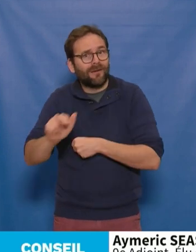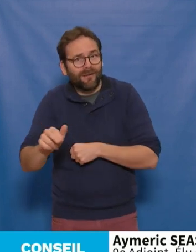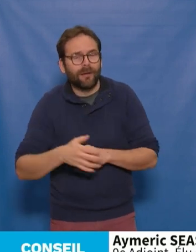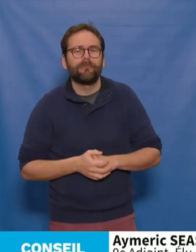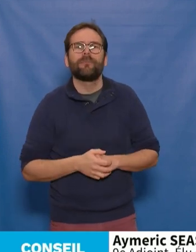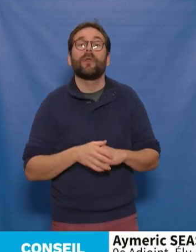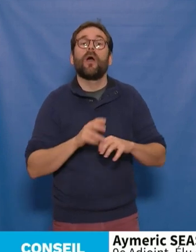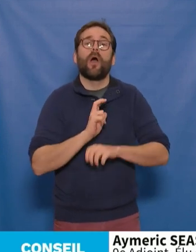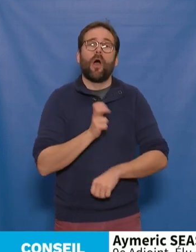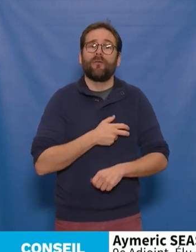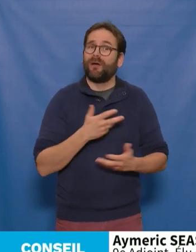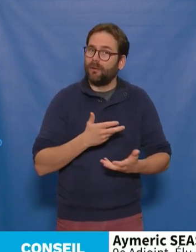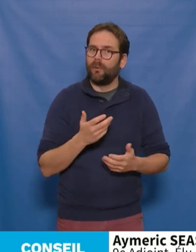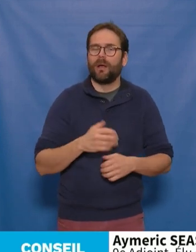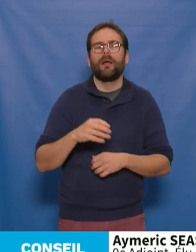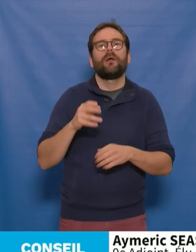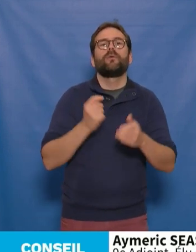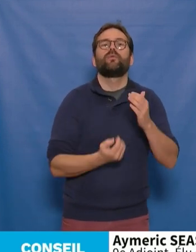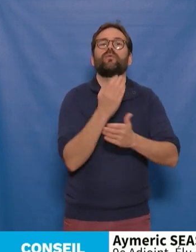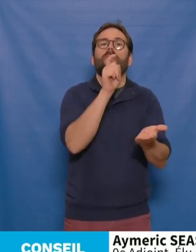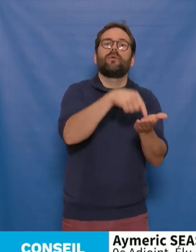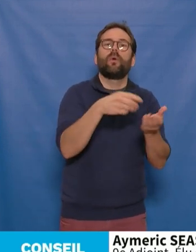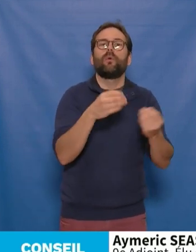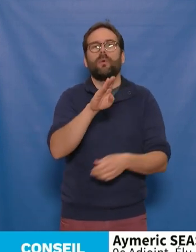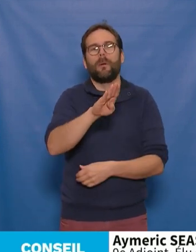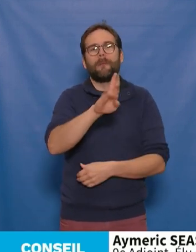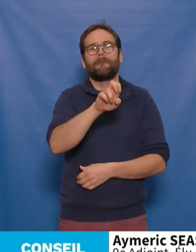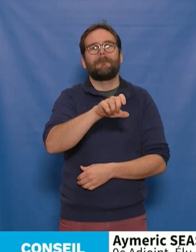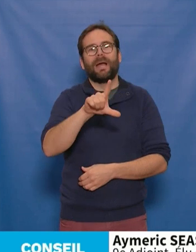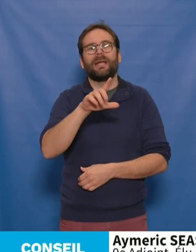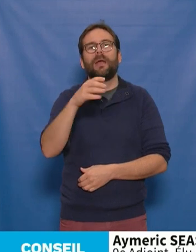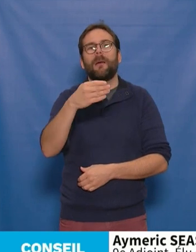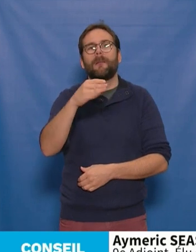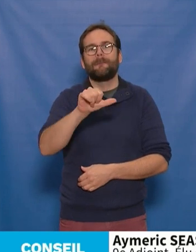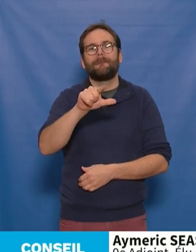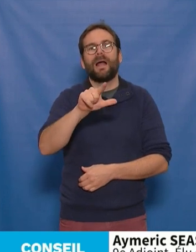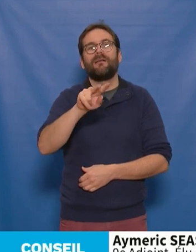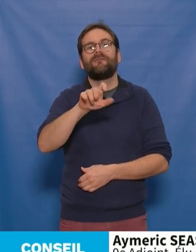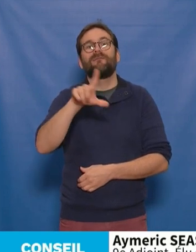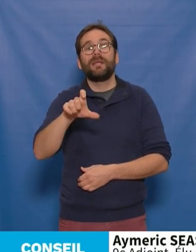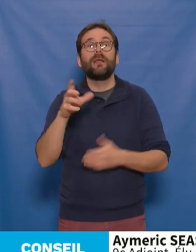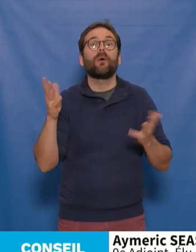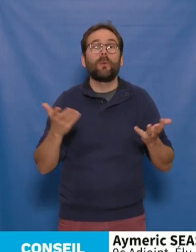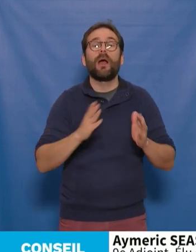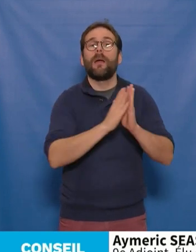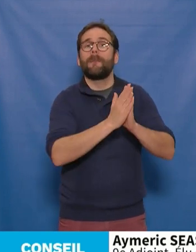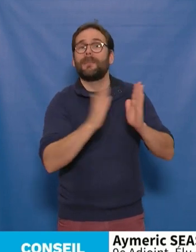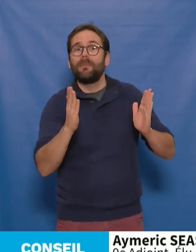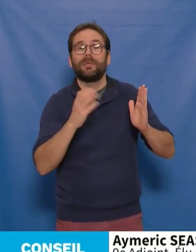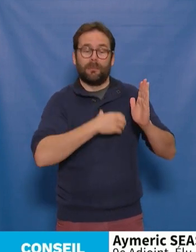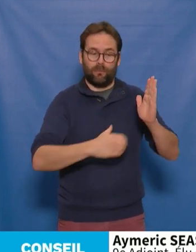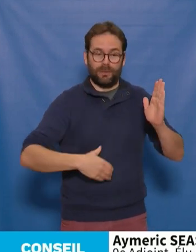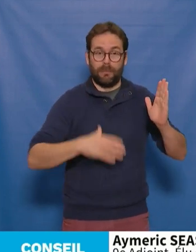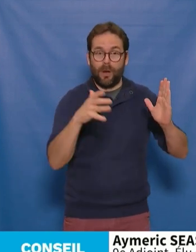proposé un nouveau lieu au Brahimelville qui pourra demain, dans une bibliothèque municipale augmentée,